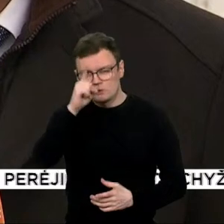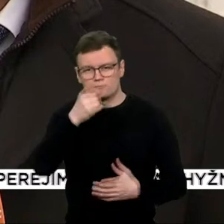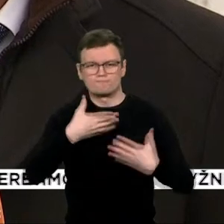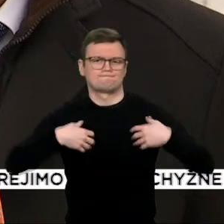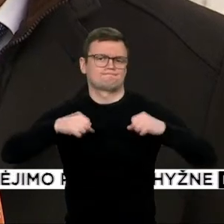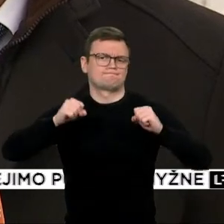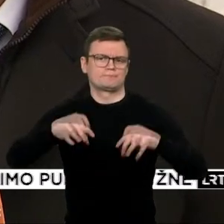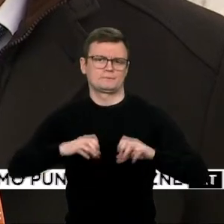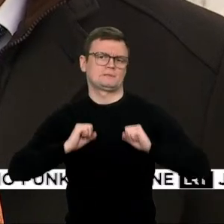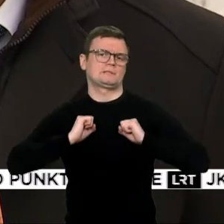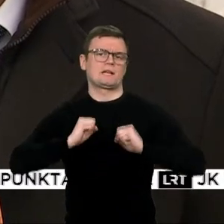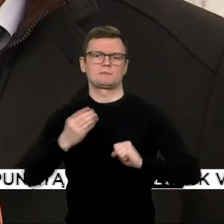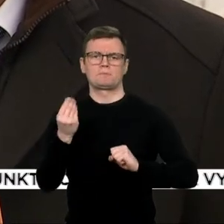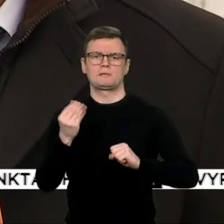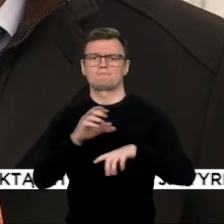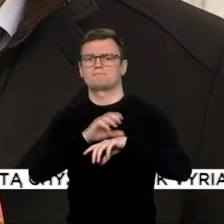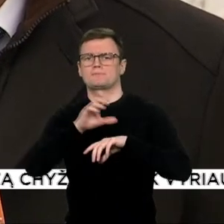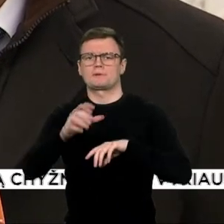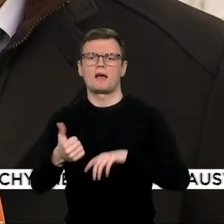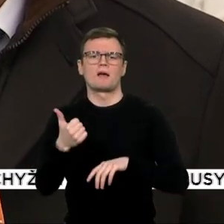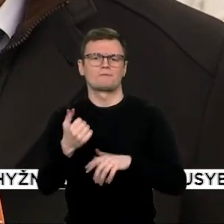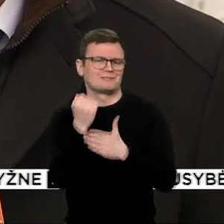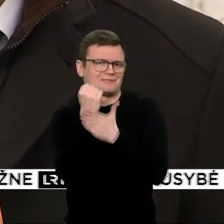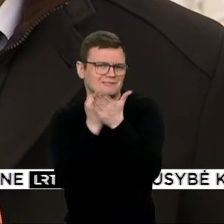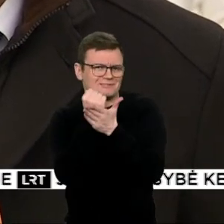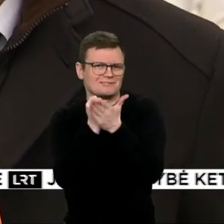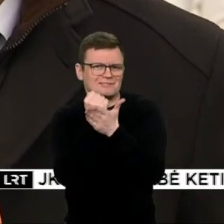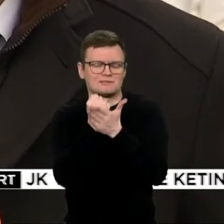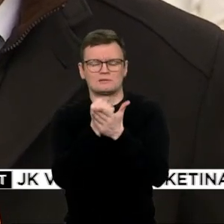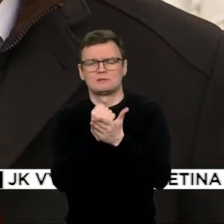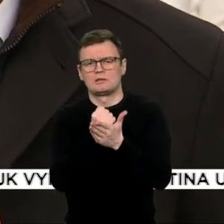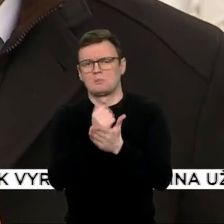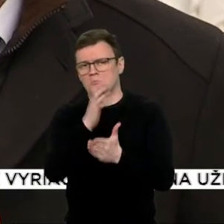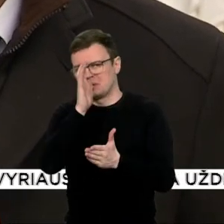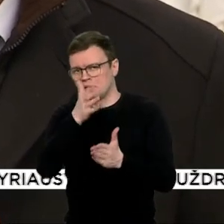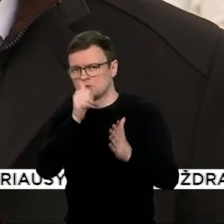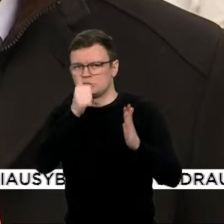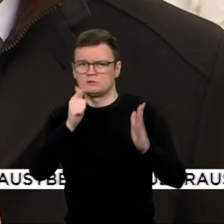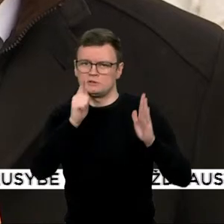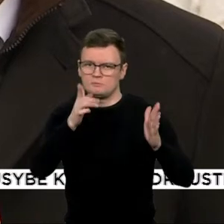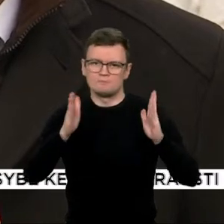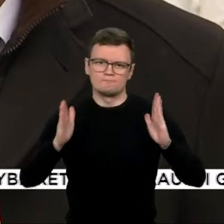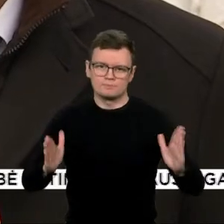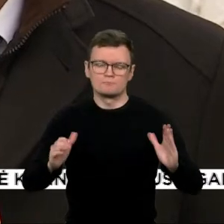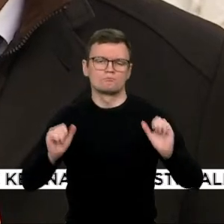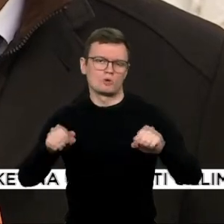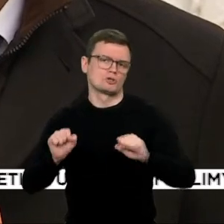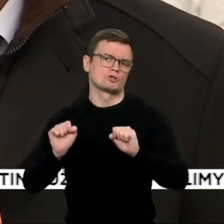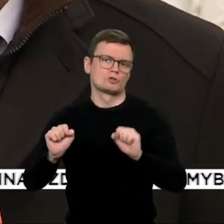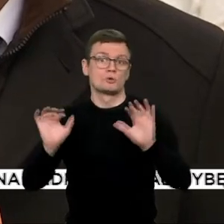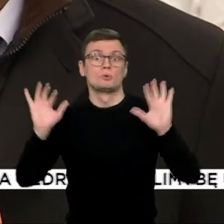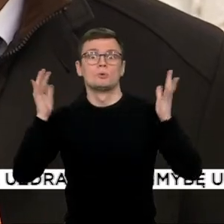užsitikrinti atsargų per artimiausius penkerius, šešerius, septynerius metus ir galėtume apsiginti.